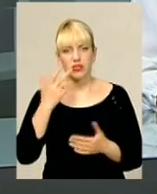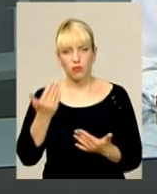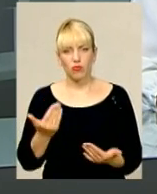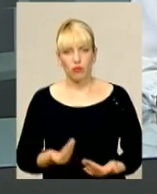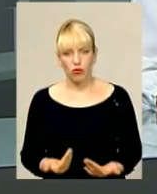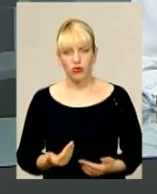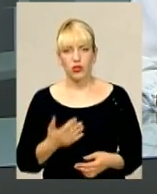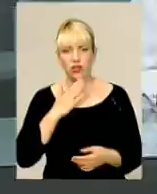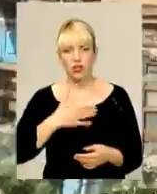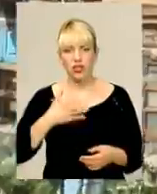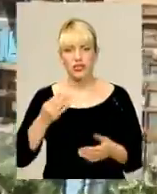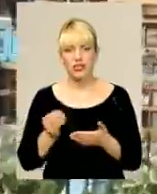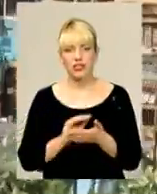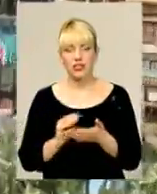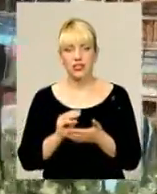група.